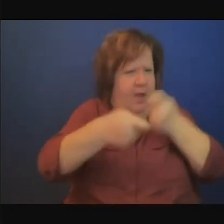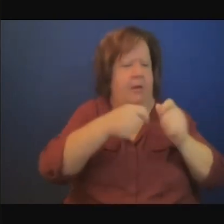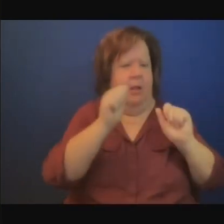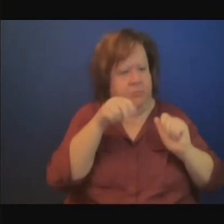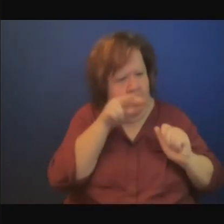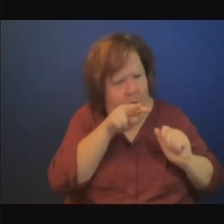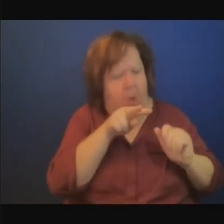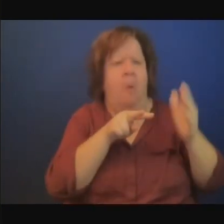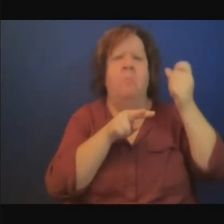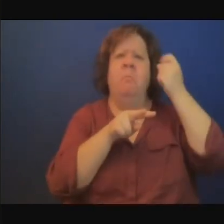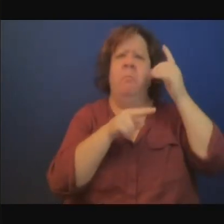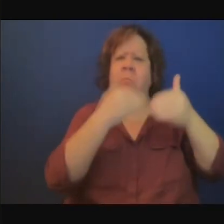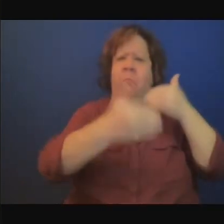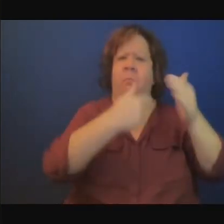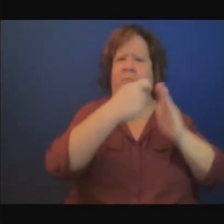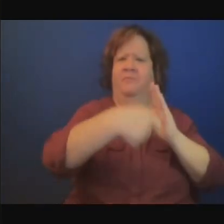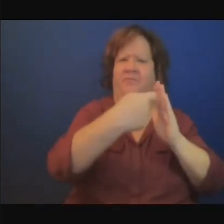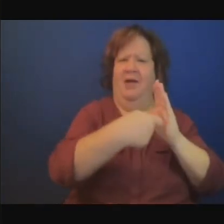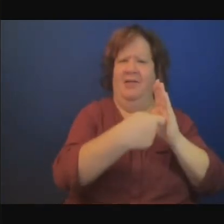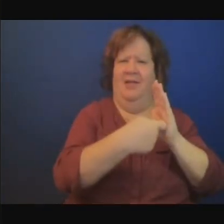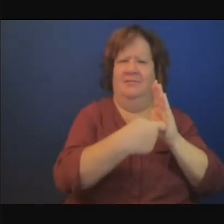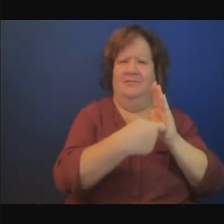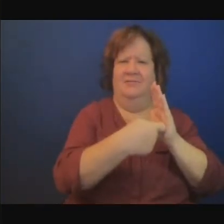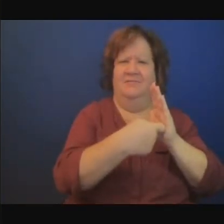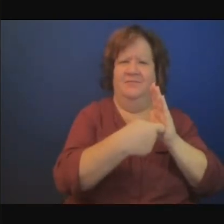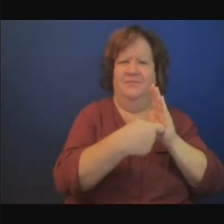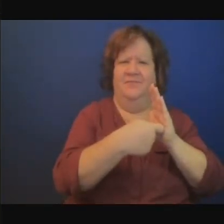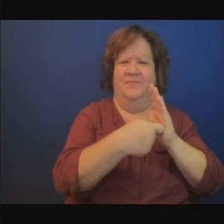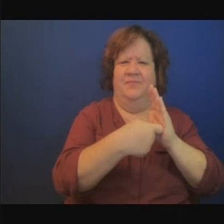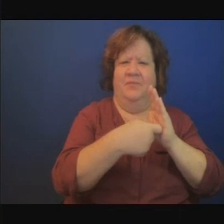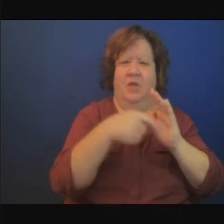très peu a été fait pourquoi